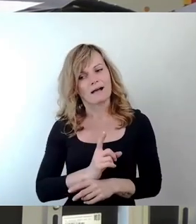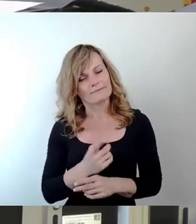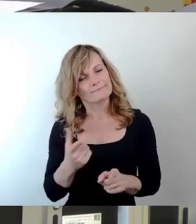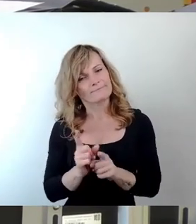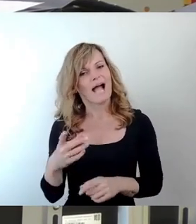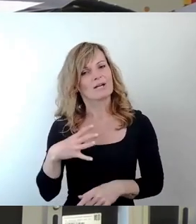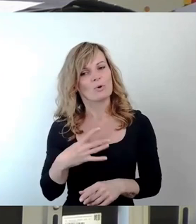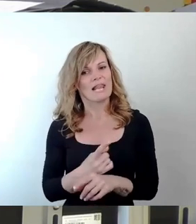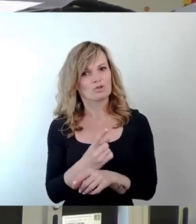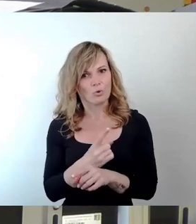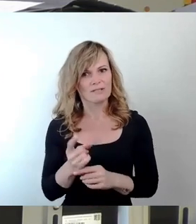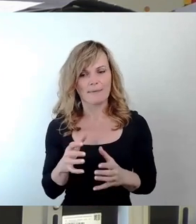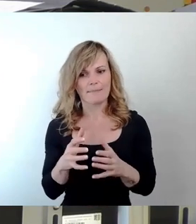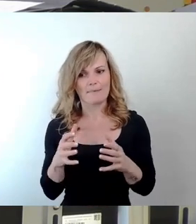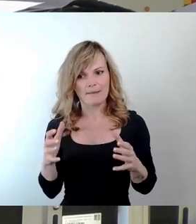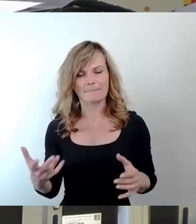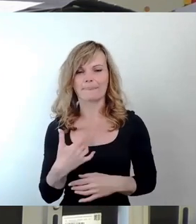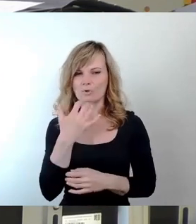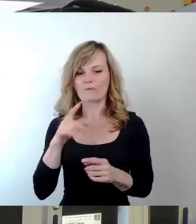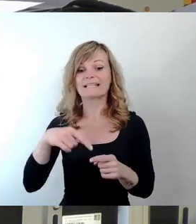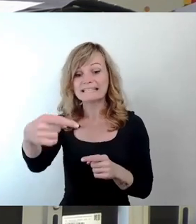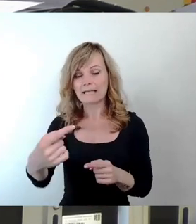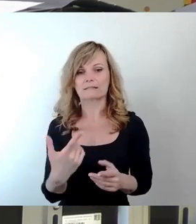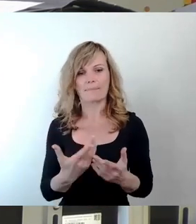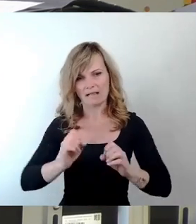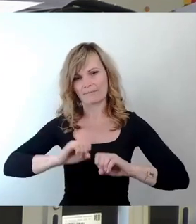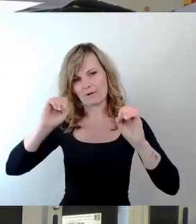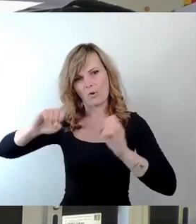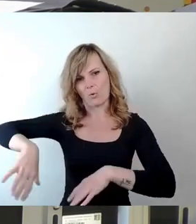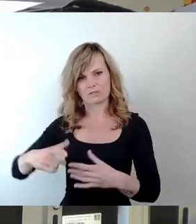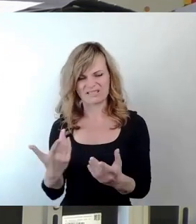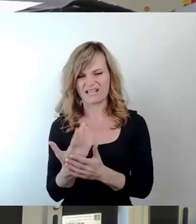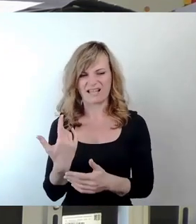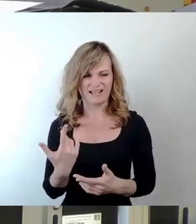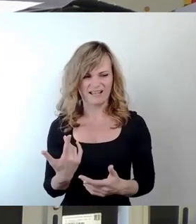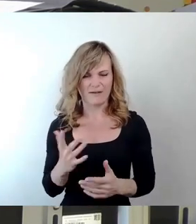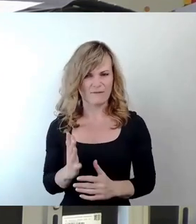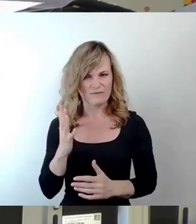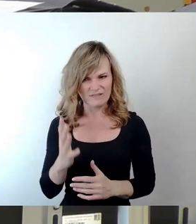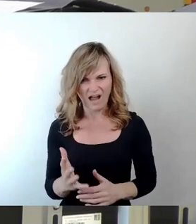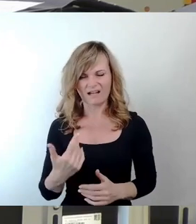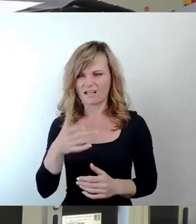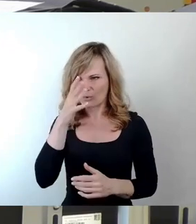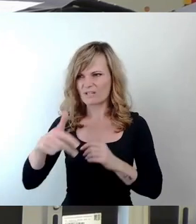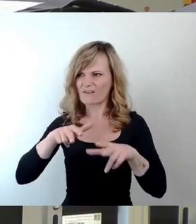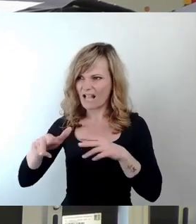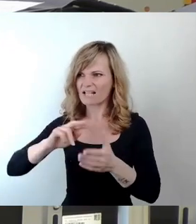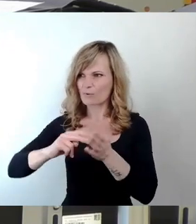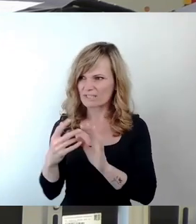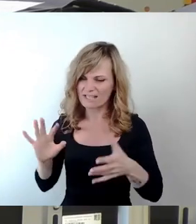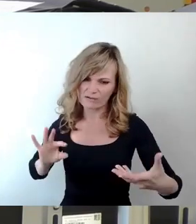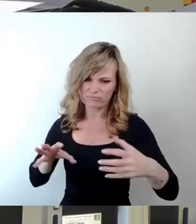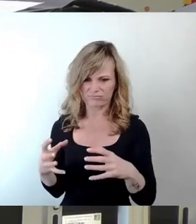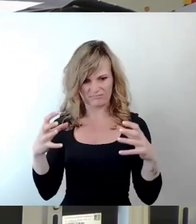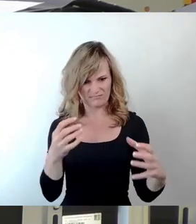werden von ähnlichen aktuellen Stunden demnächst befreit werden. Denn eine aktuelle Stunde, um fünf Jahre grüne Verkehrspolitik zu bilanzieren, ist, glaube ich,